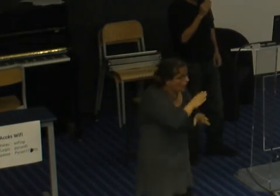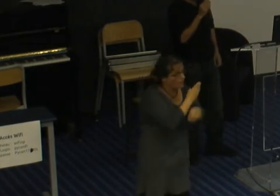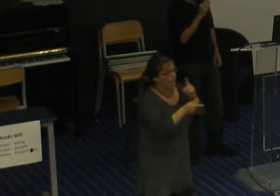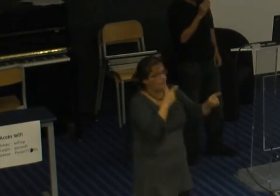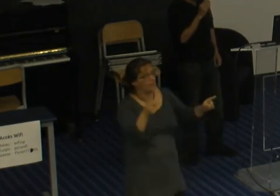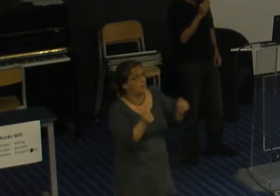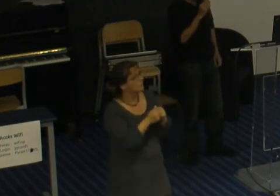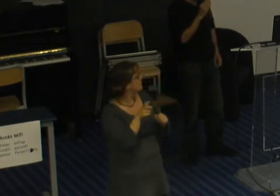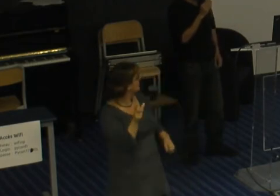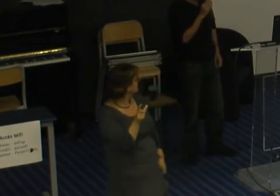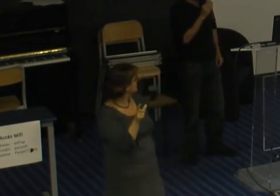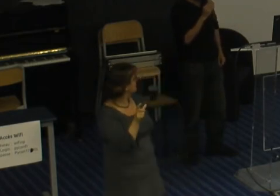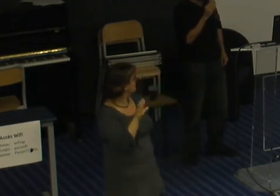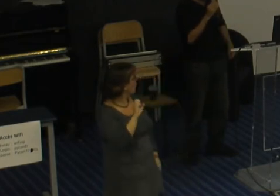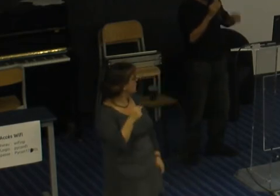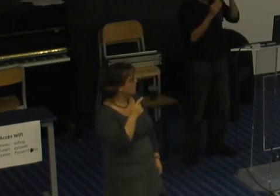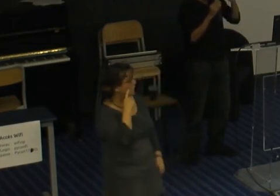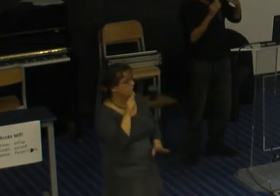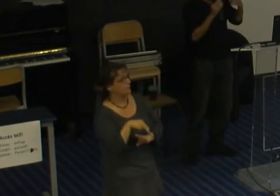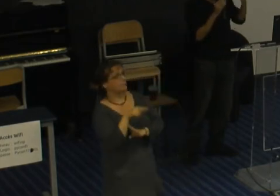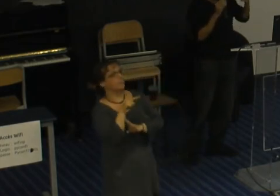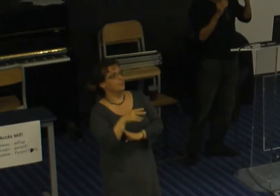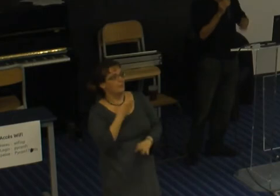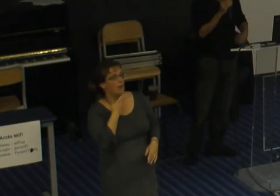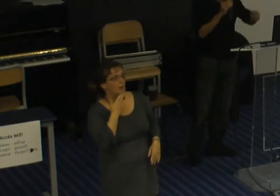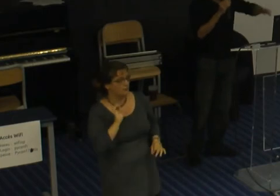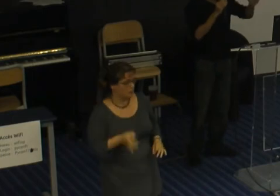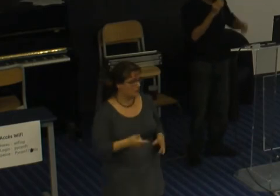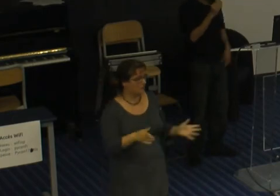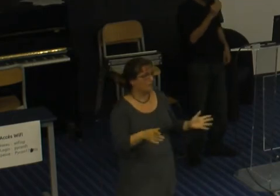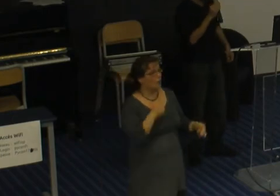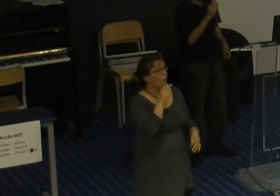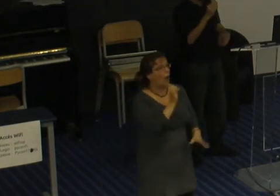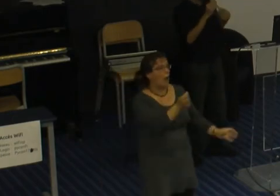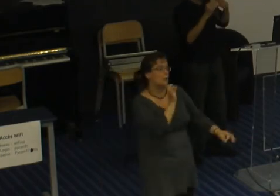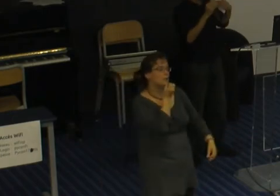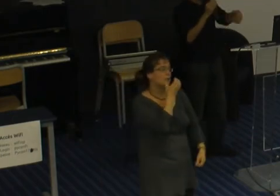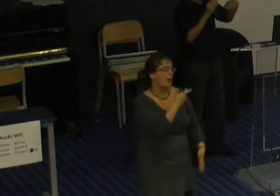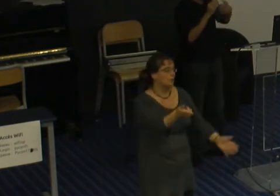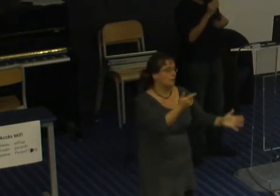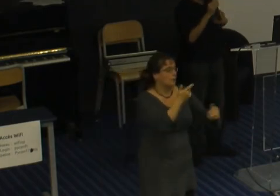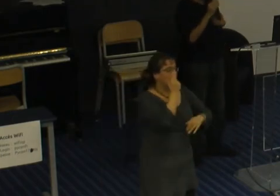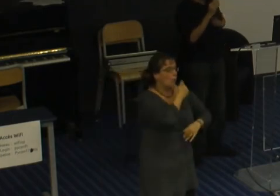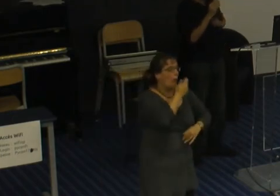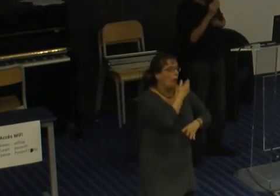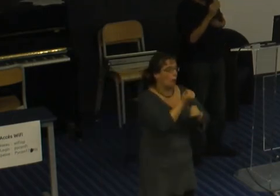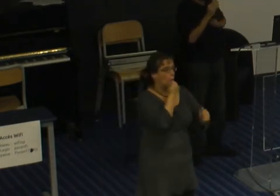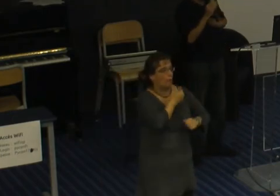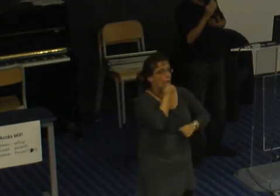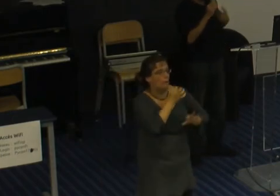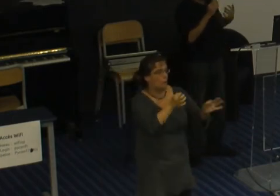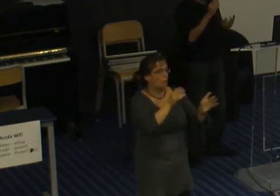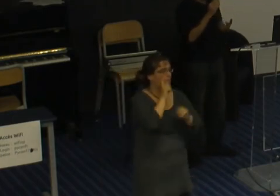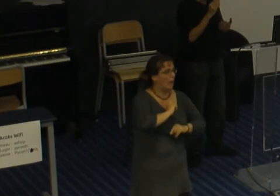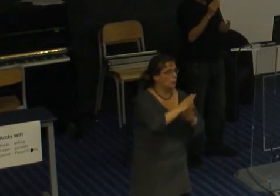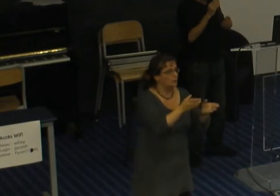respecter les quotas ou parce que voilà il est gentil il est mat voilà on va lui donner un nom on a envie d'être jugé pour ses compétences après